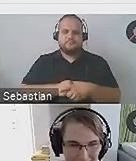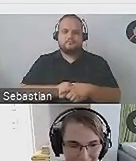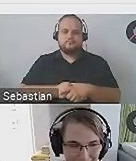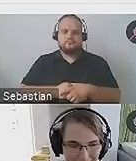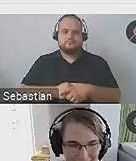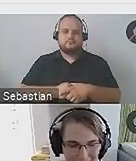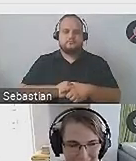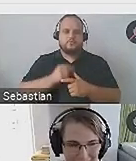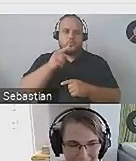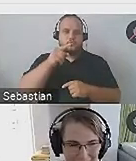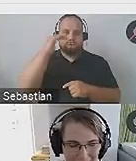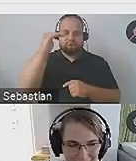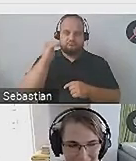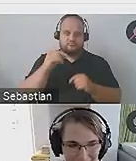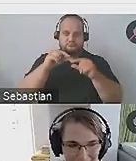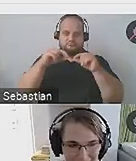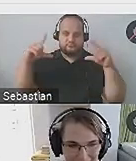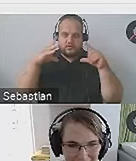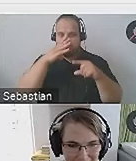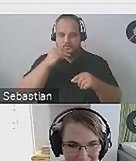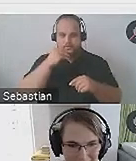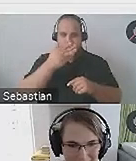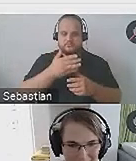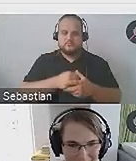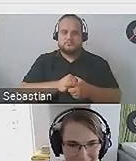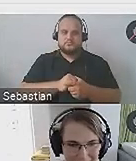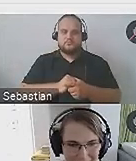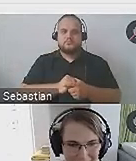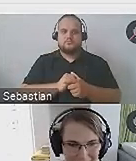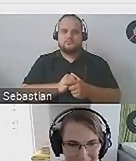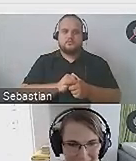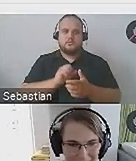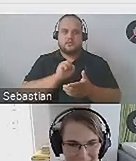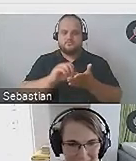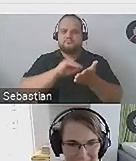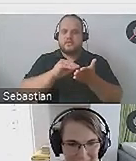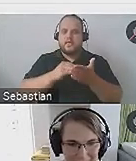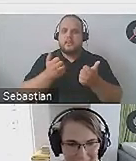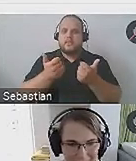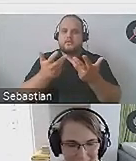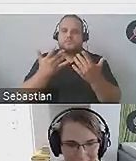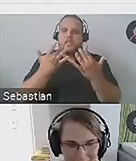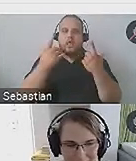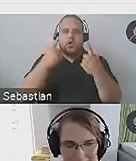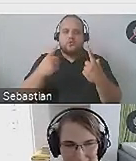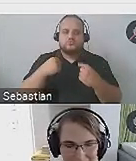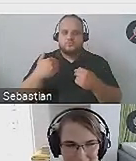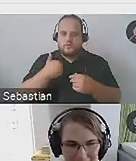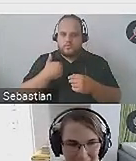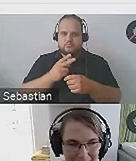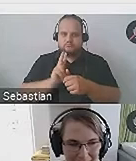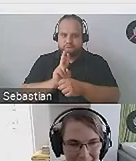wypisane mamy nasz projekt w liczbach, czyli to ile osób brało udział,